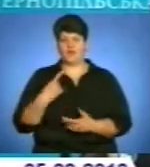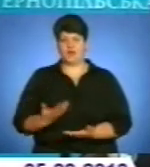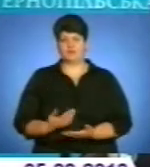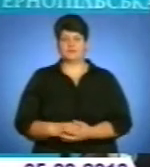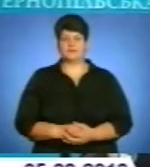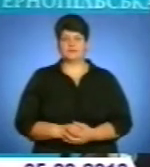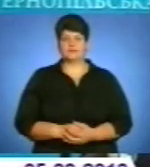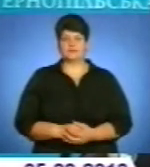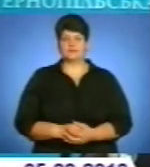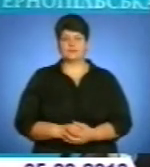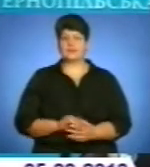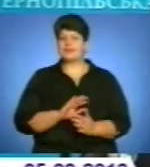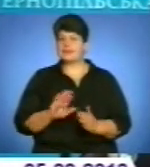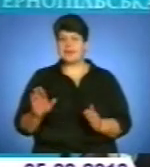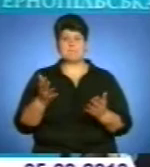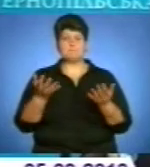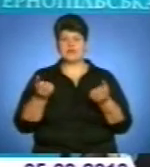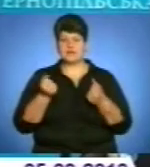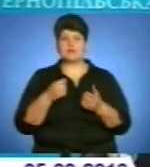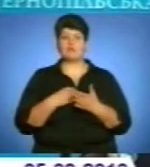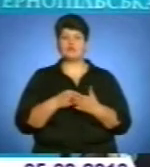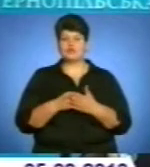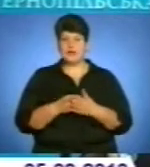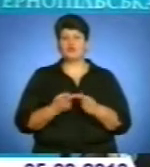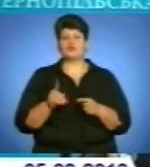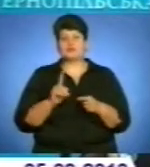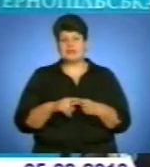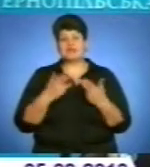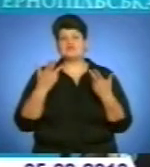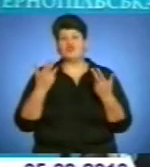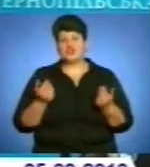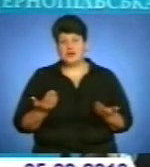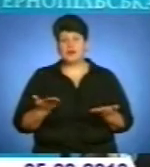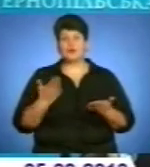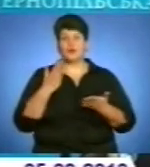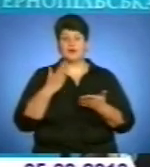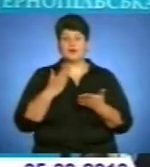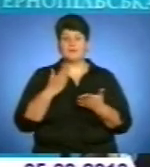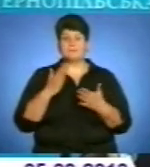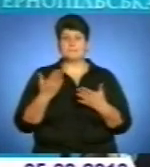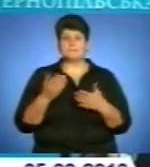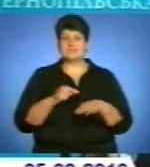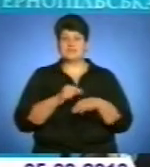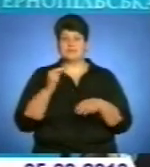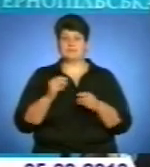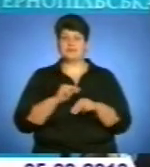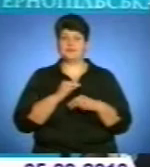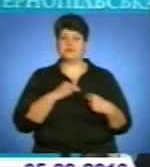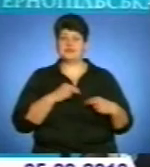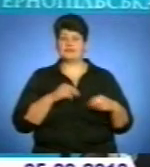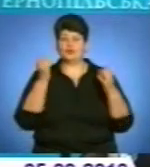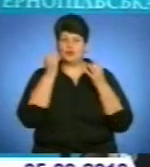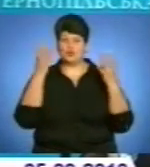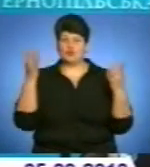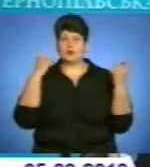Так що неприйняття бюджету, звичайно, є по працівникам культури, по працівникам